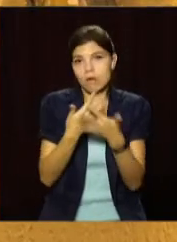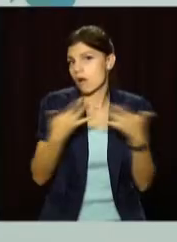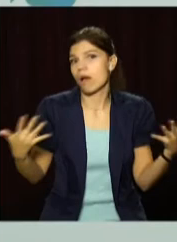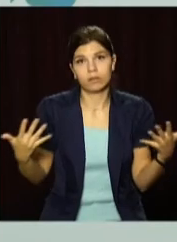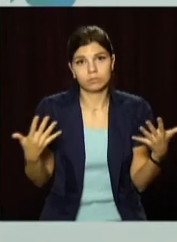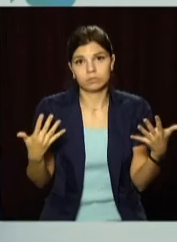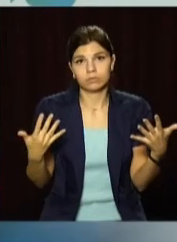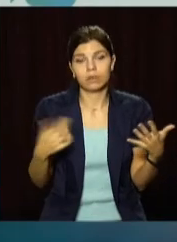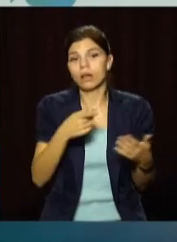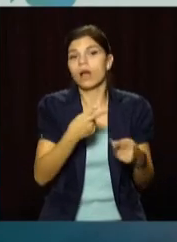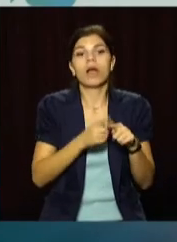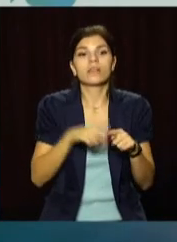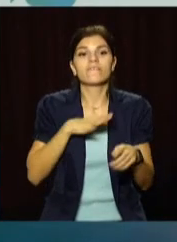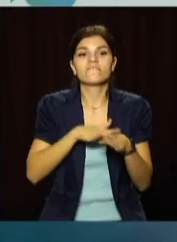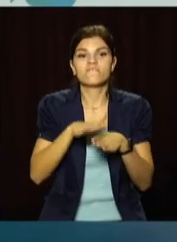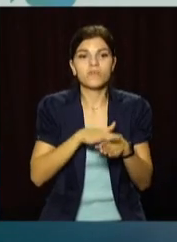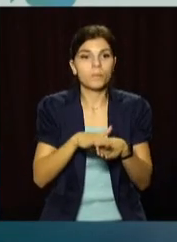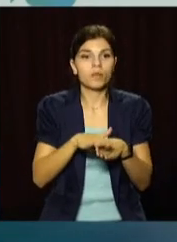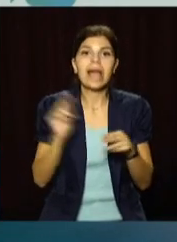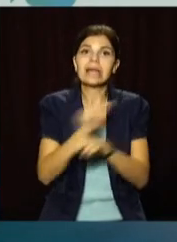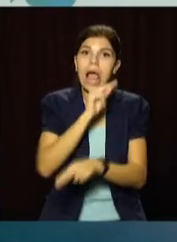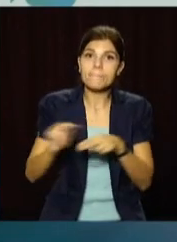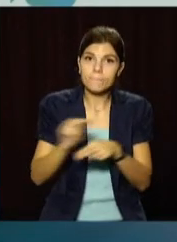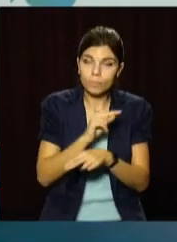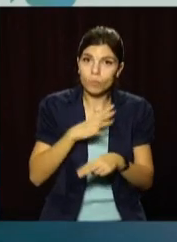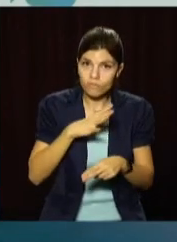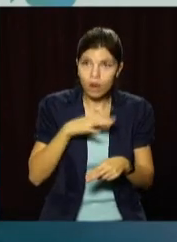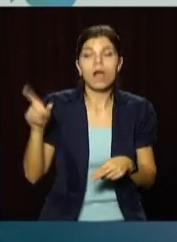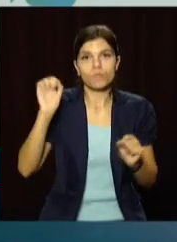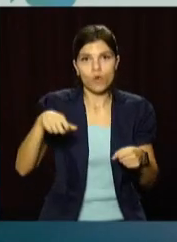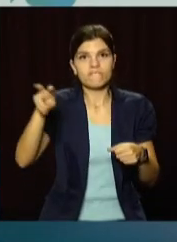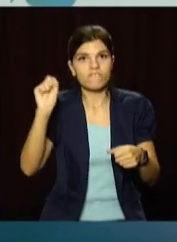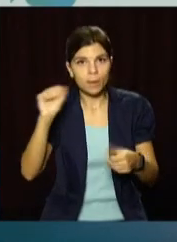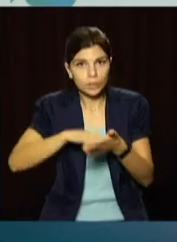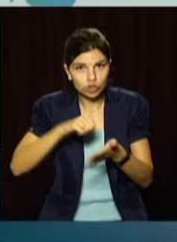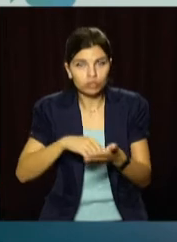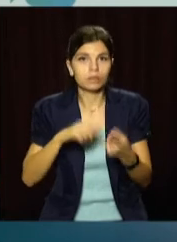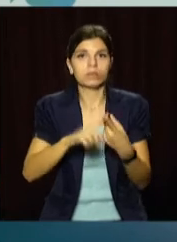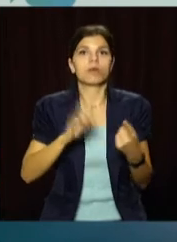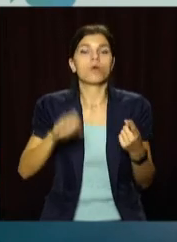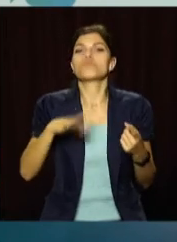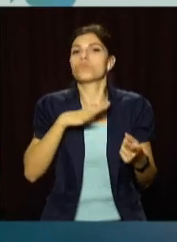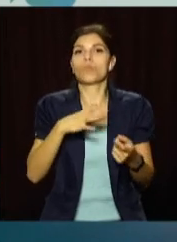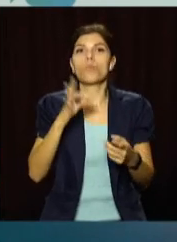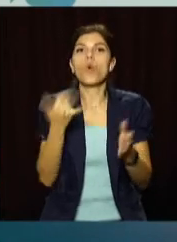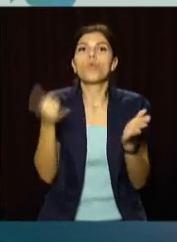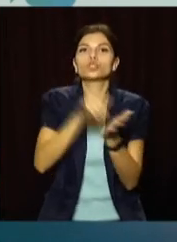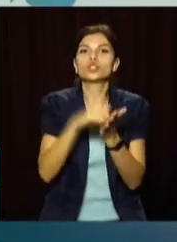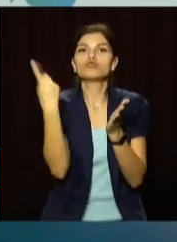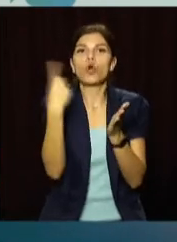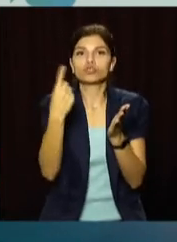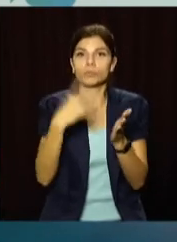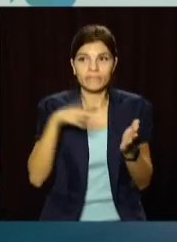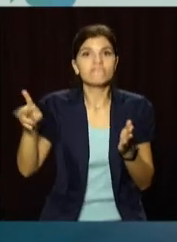різні. Це виповнення регламентних ремонтних робот на системі газоснабження. Це, наприклад, можуть бути роботи по встановці